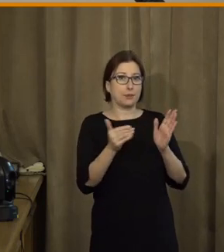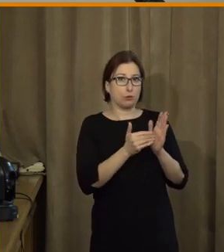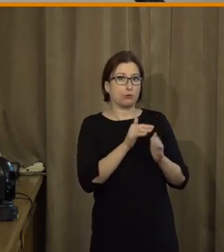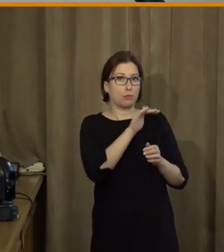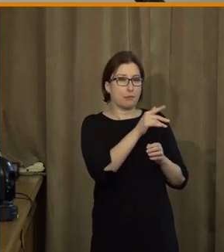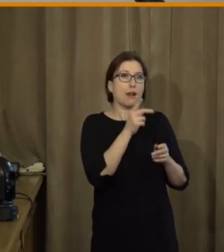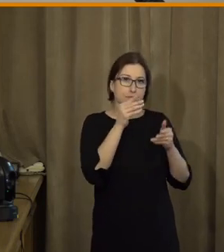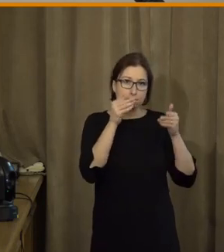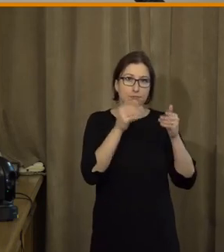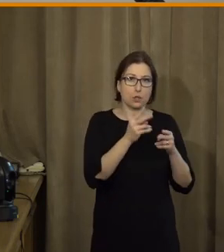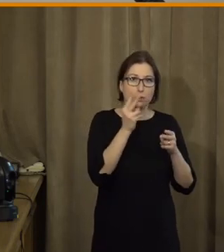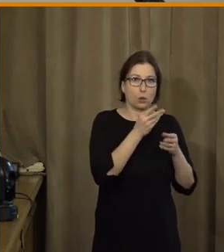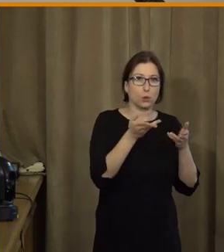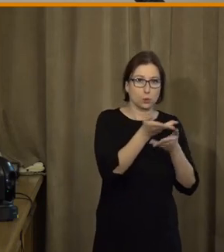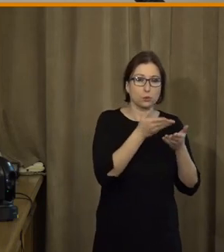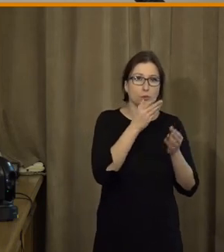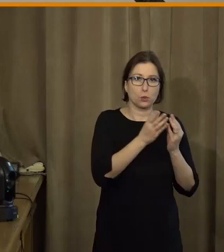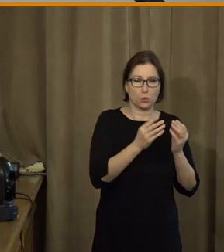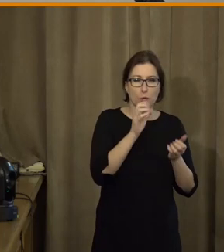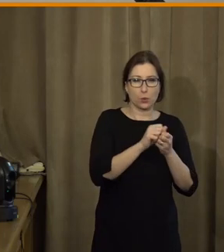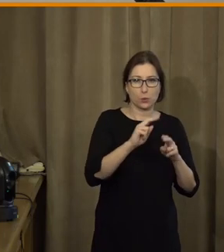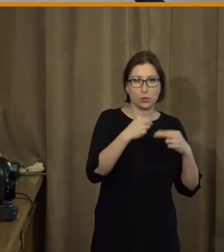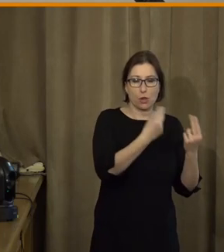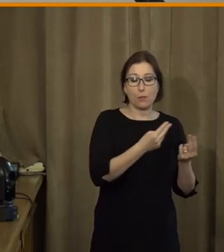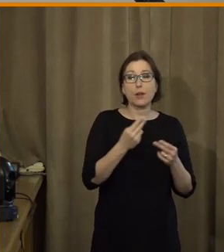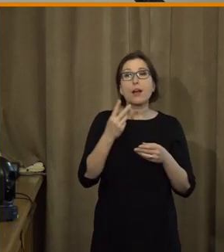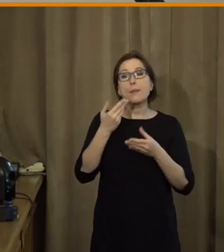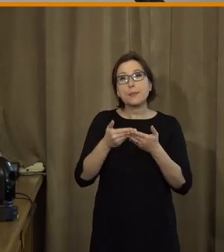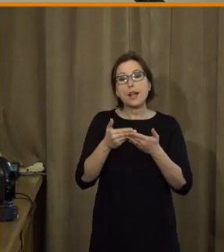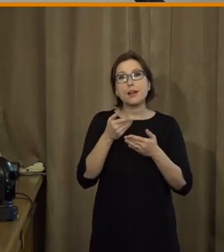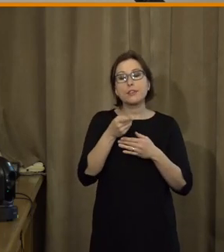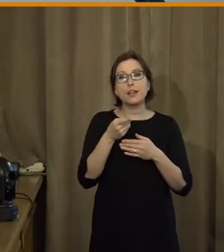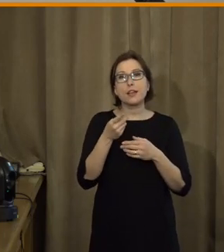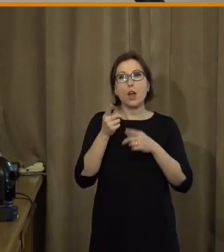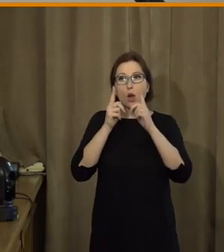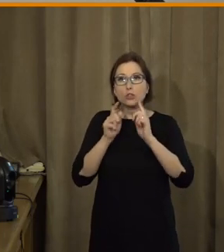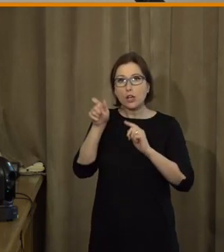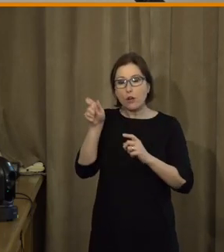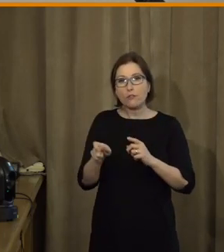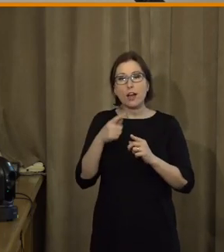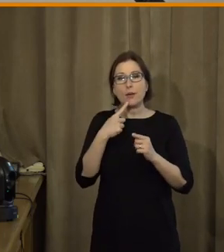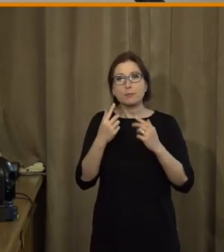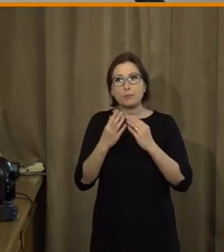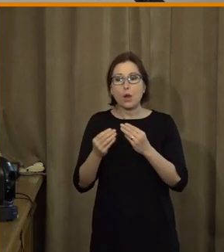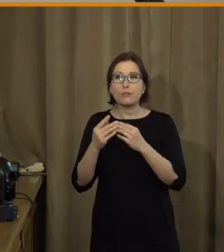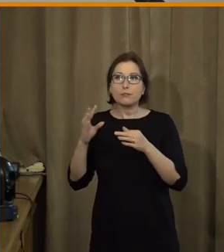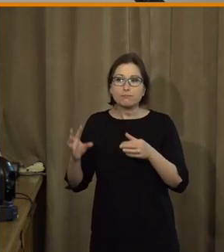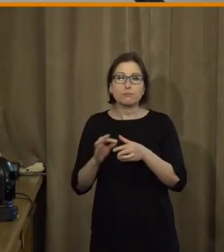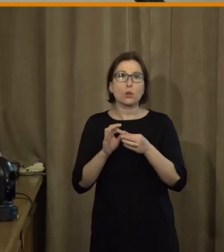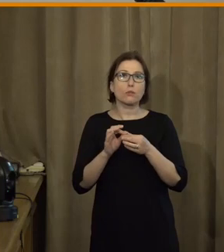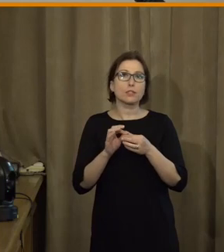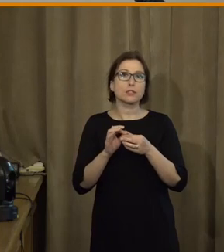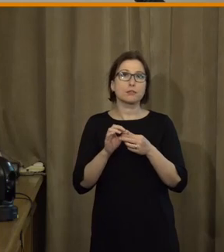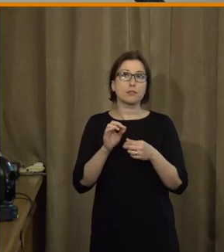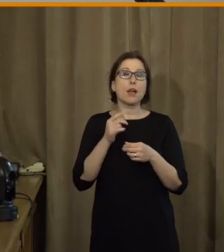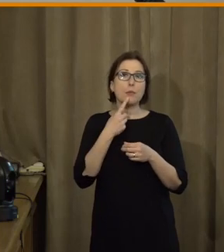Jsem velmi rád, že v té prezentaci paní Hořavové zazněla i ta zmínka, nebo důraz